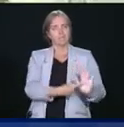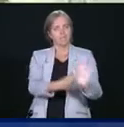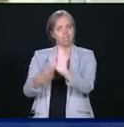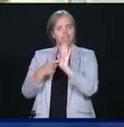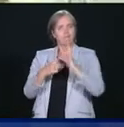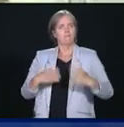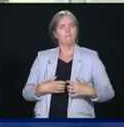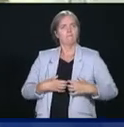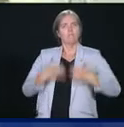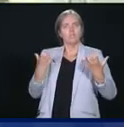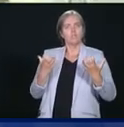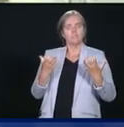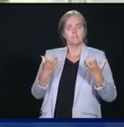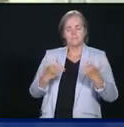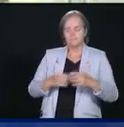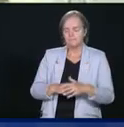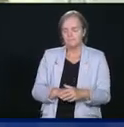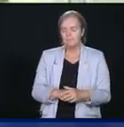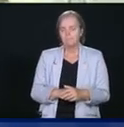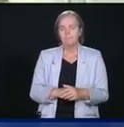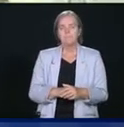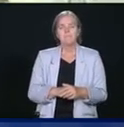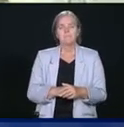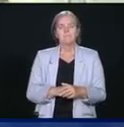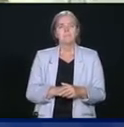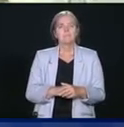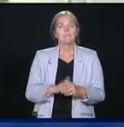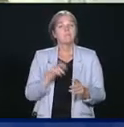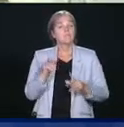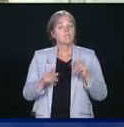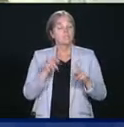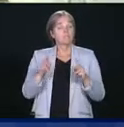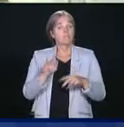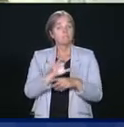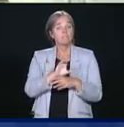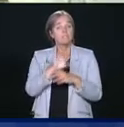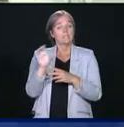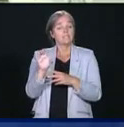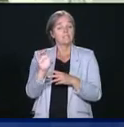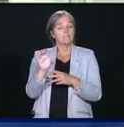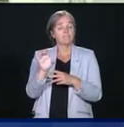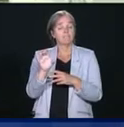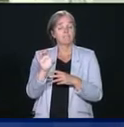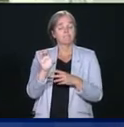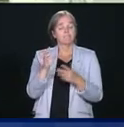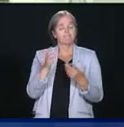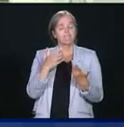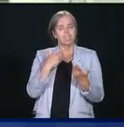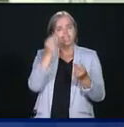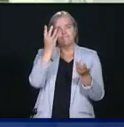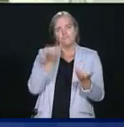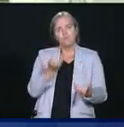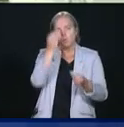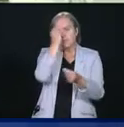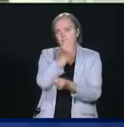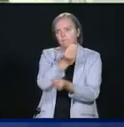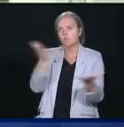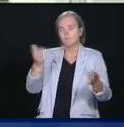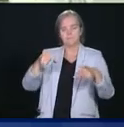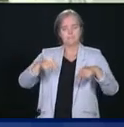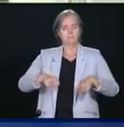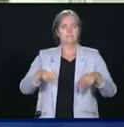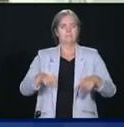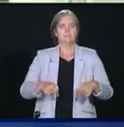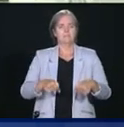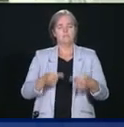dénonçant les rares personnes qui tentent de faire dérailler ces manifestations, les Canadiens envoient le message qu'ils ne tolèreront jamais l